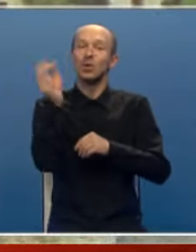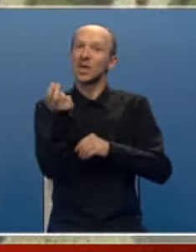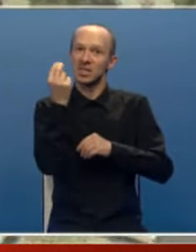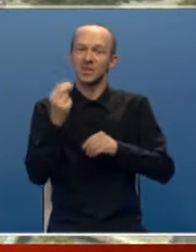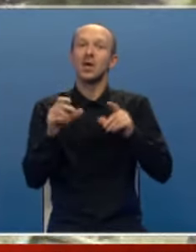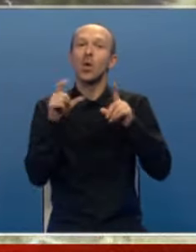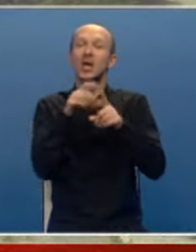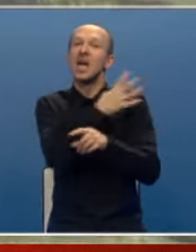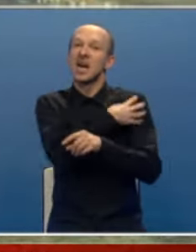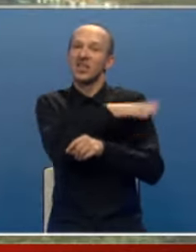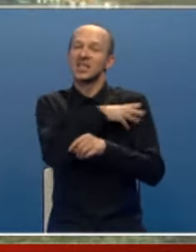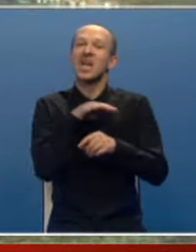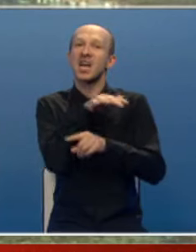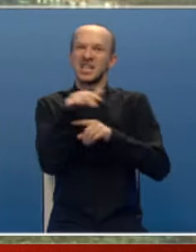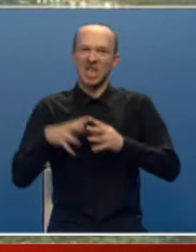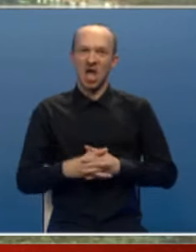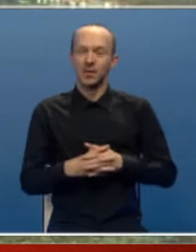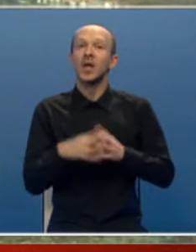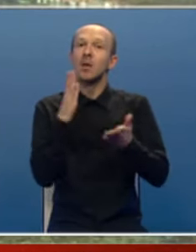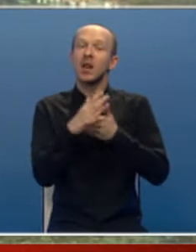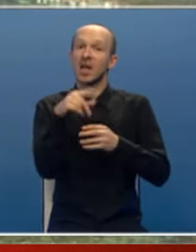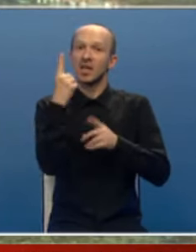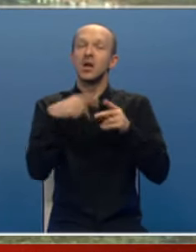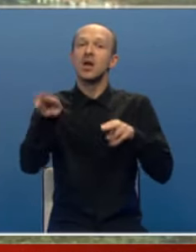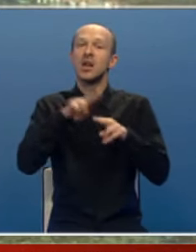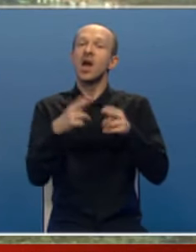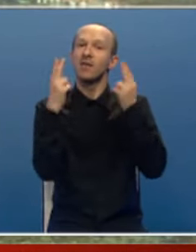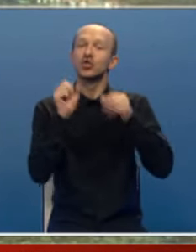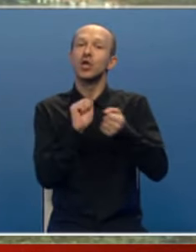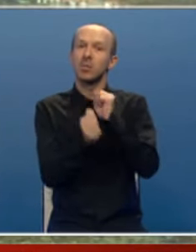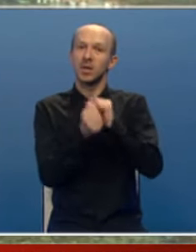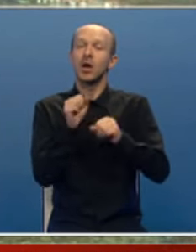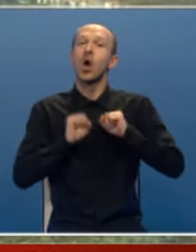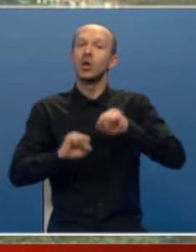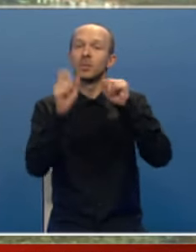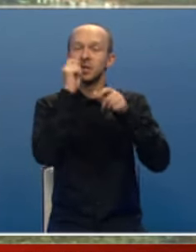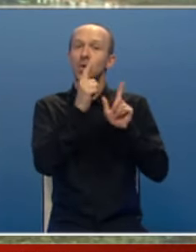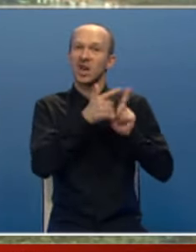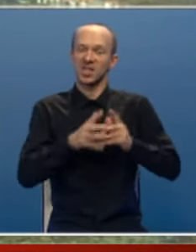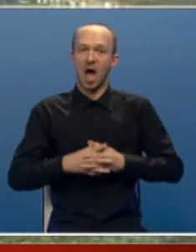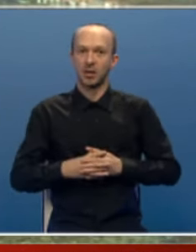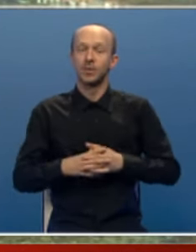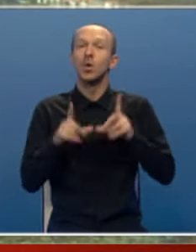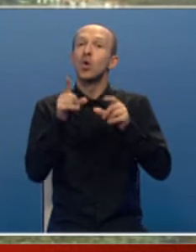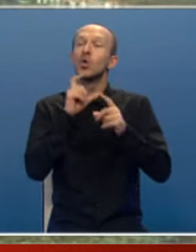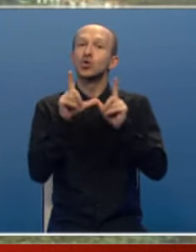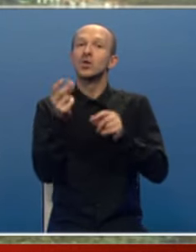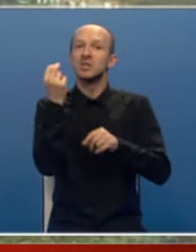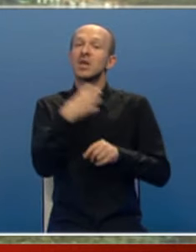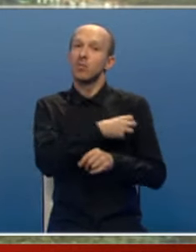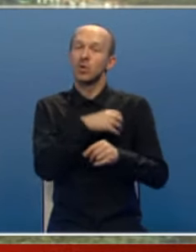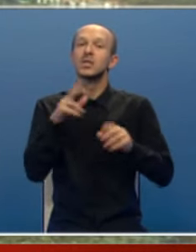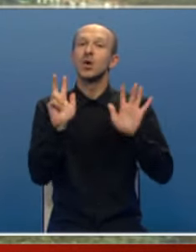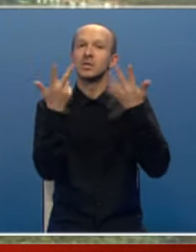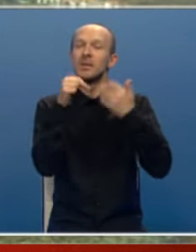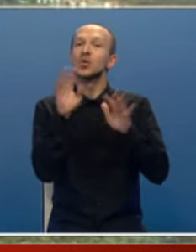Srpske od hrvatske agresije. Mila je to jedna od najvažnijih bitaka odbranbeno-otređbinskog rata u kojoj su srpski borci